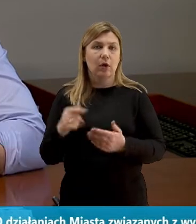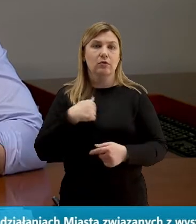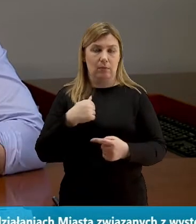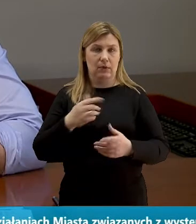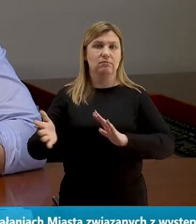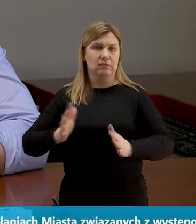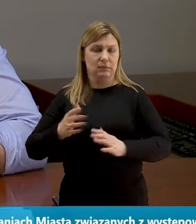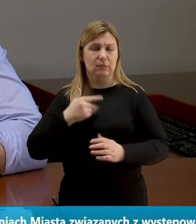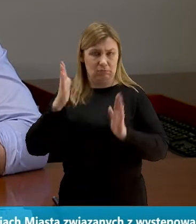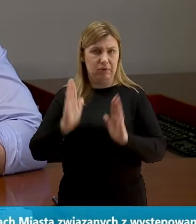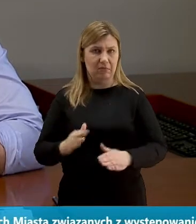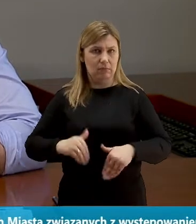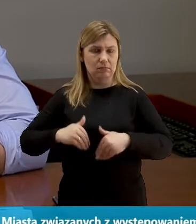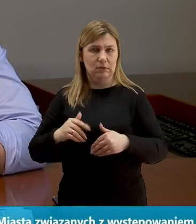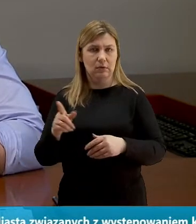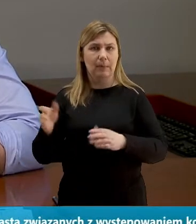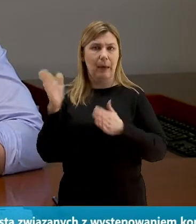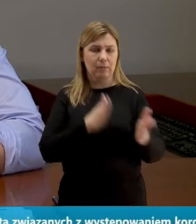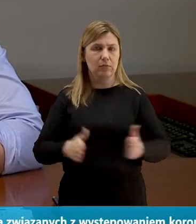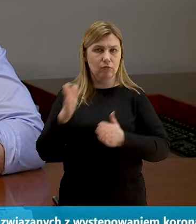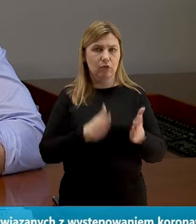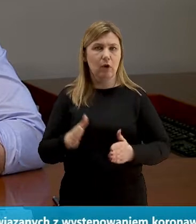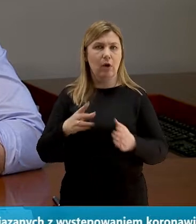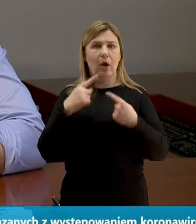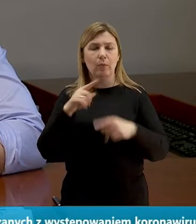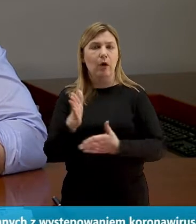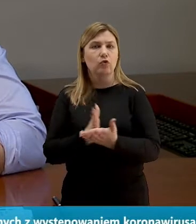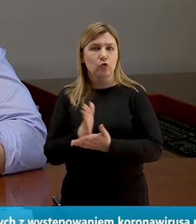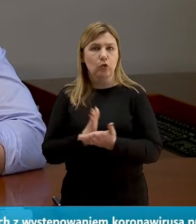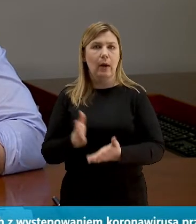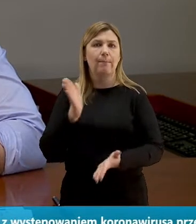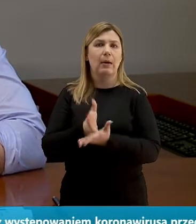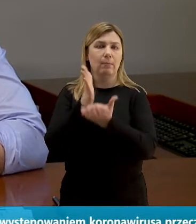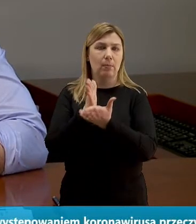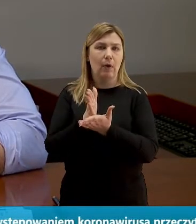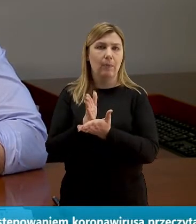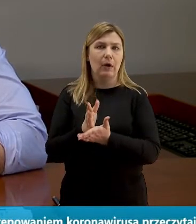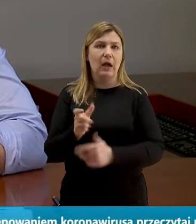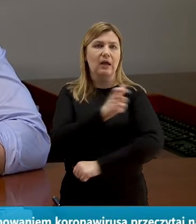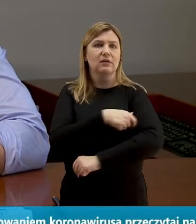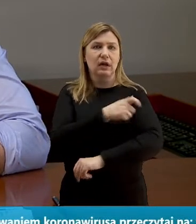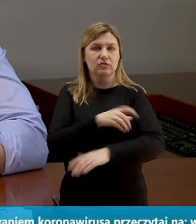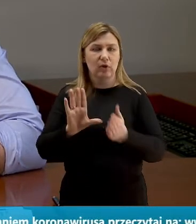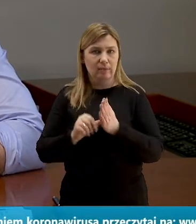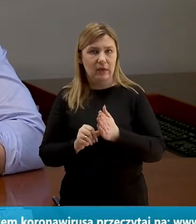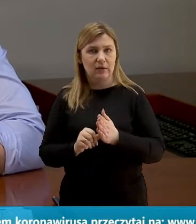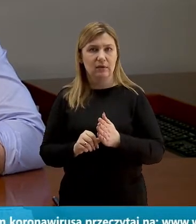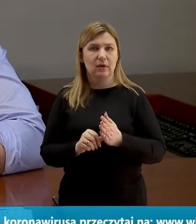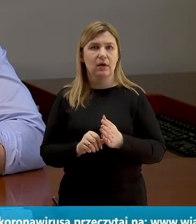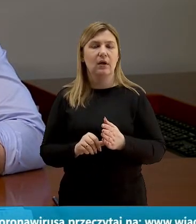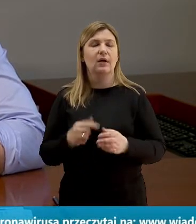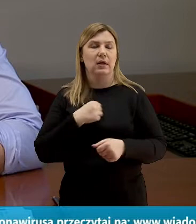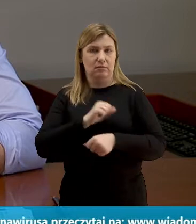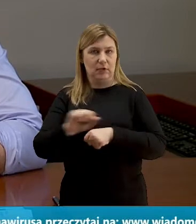mamy do tego przygotowane odpowiednie służby będzie nam tym pomagała również Straż Miejska więc jesteśmy na to